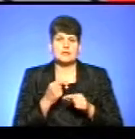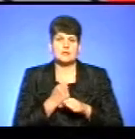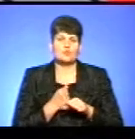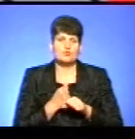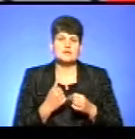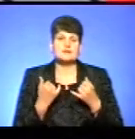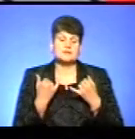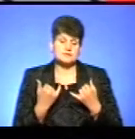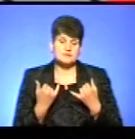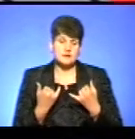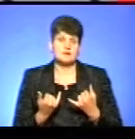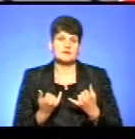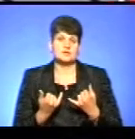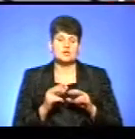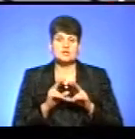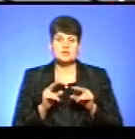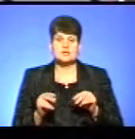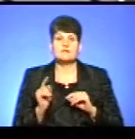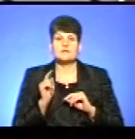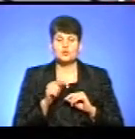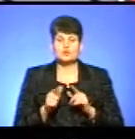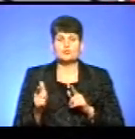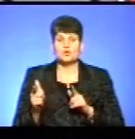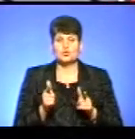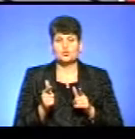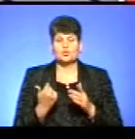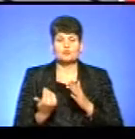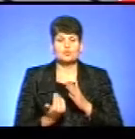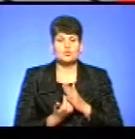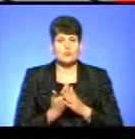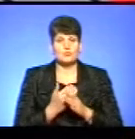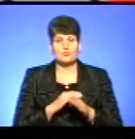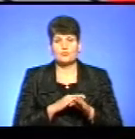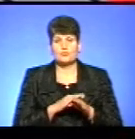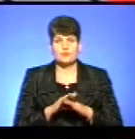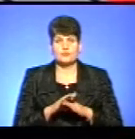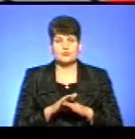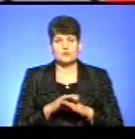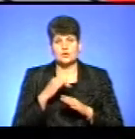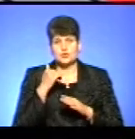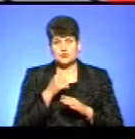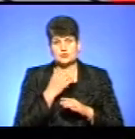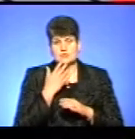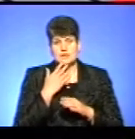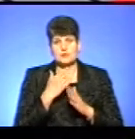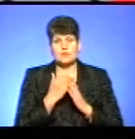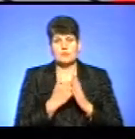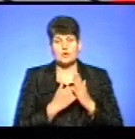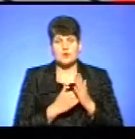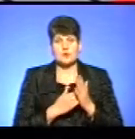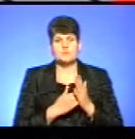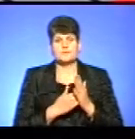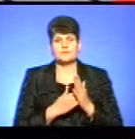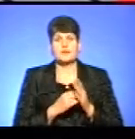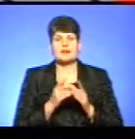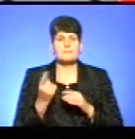І зараз, до речі, щаслива від того, що ми готуємо нову абсолютно програму, річну національну програму під гідою Комісії Україна-НАТО,